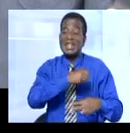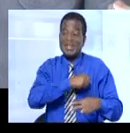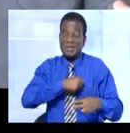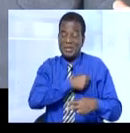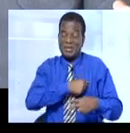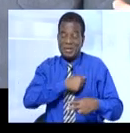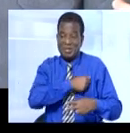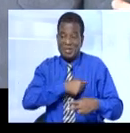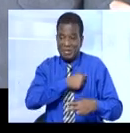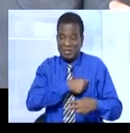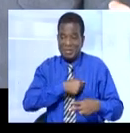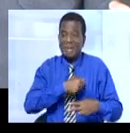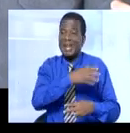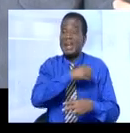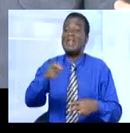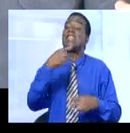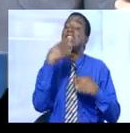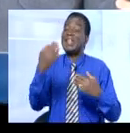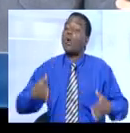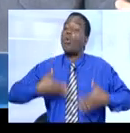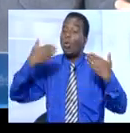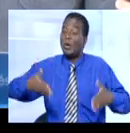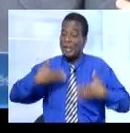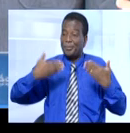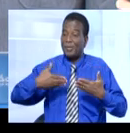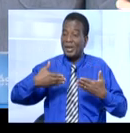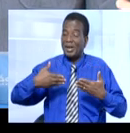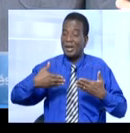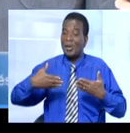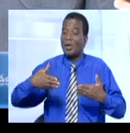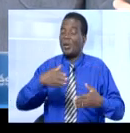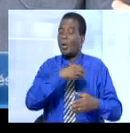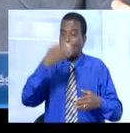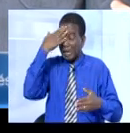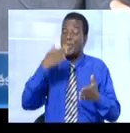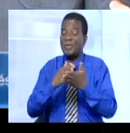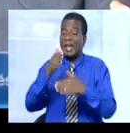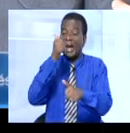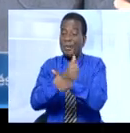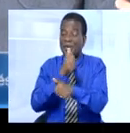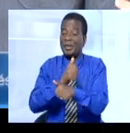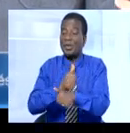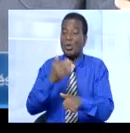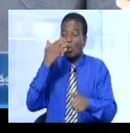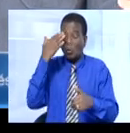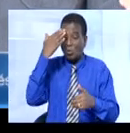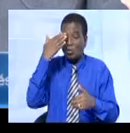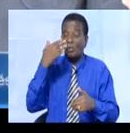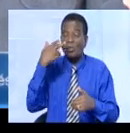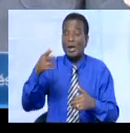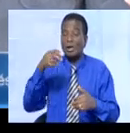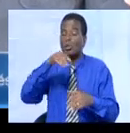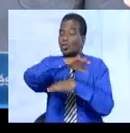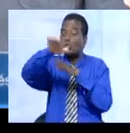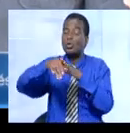des pas. Et je me rejouis en tant qu'ancien abidjanais de voir que toute la ville est en chantier,